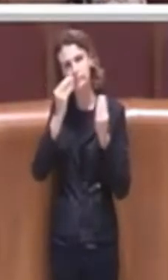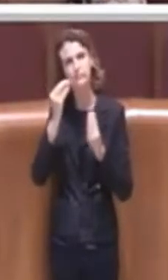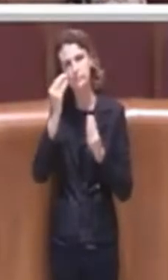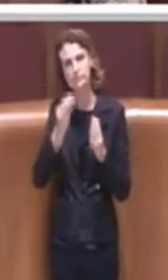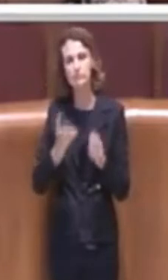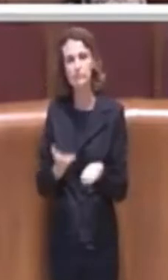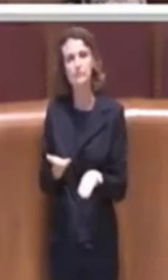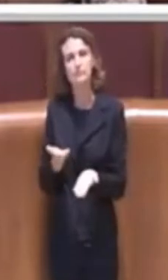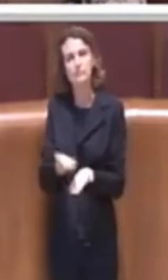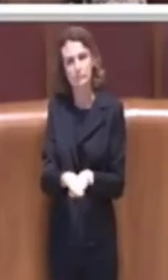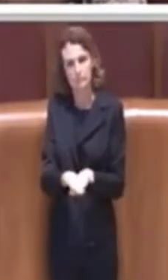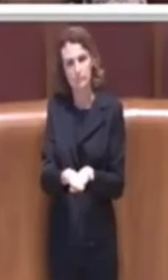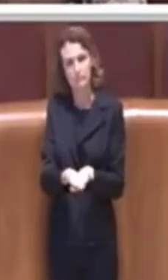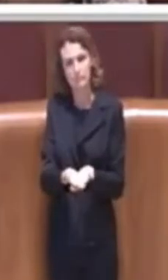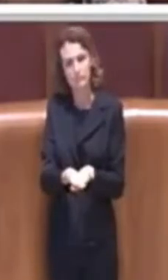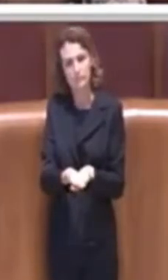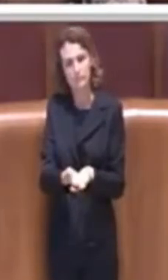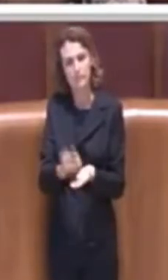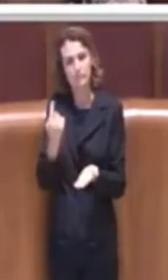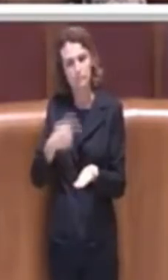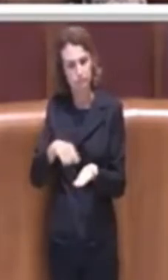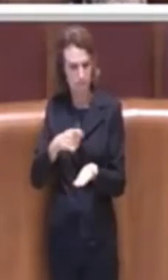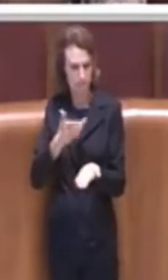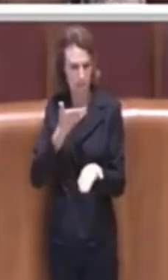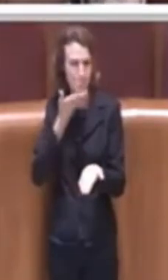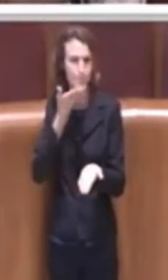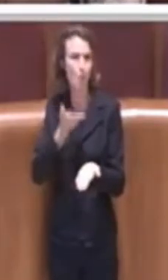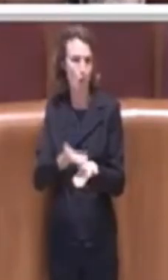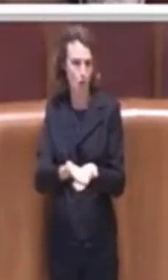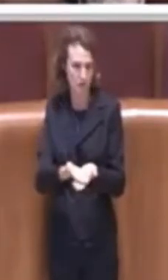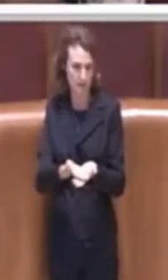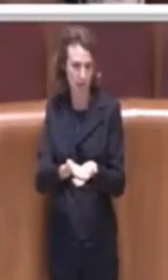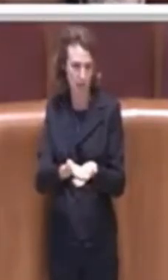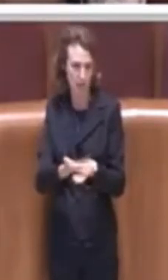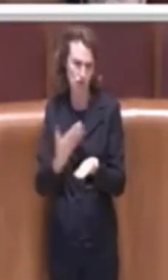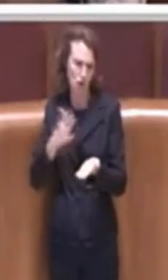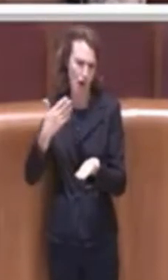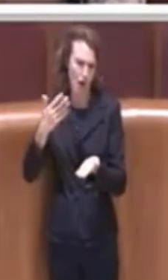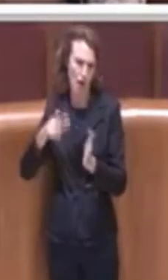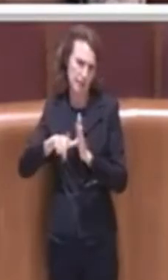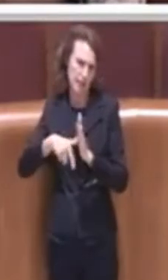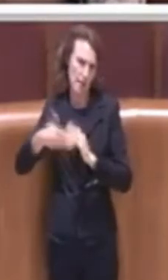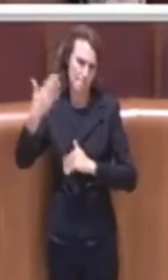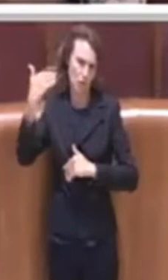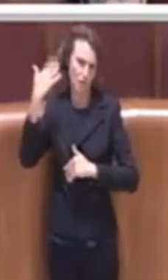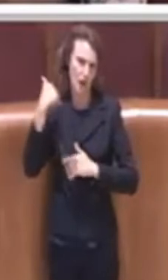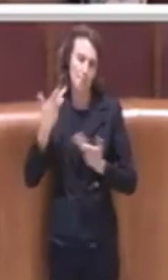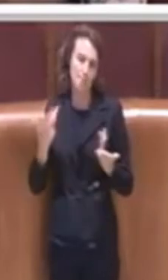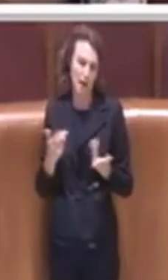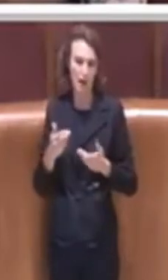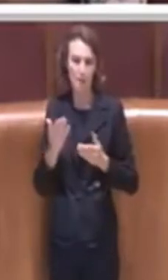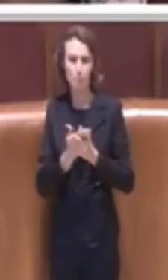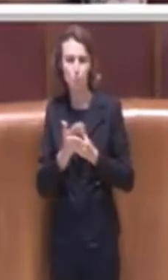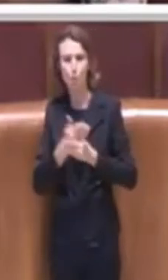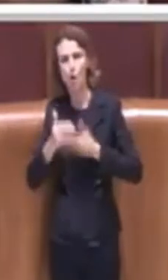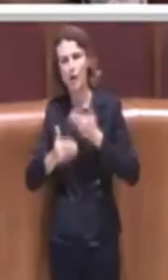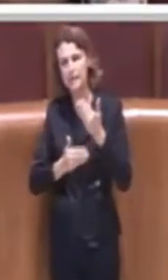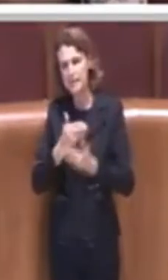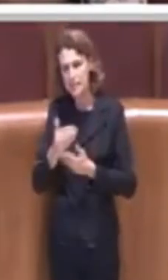presentare questa proposta qualche tempo fa però gli iter burocratici e amministrativi